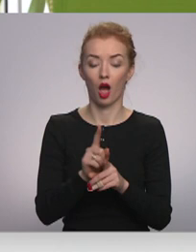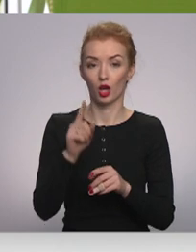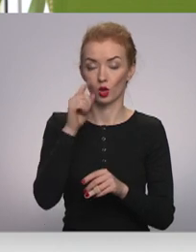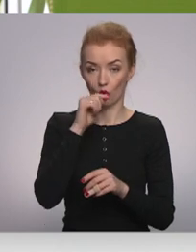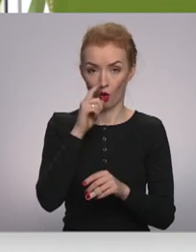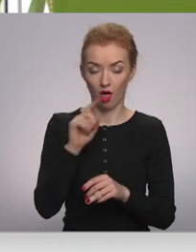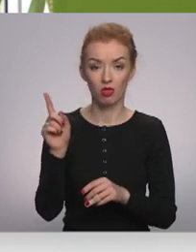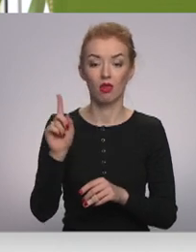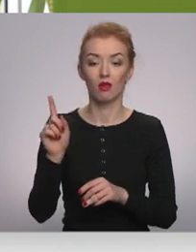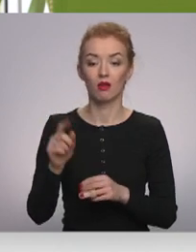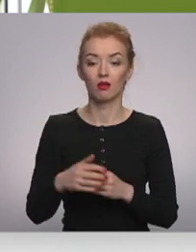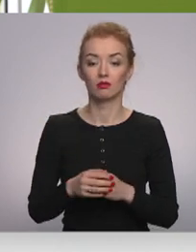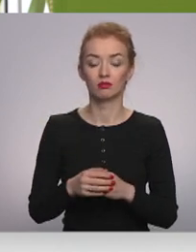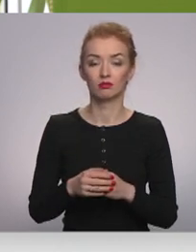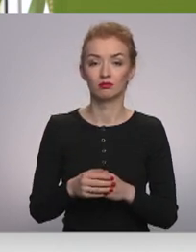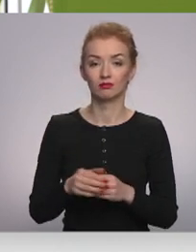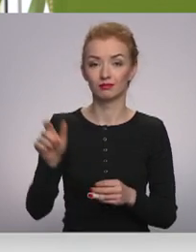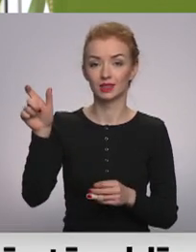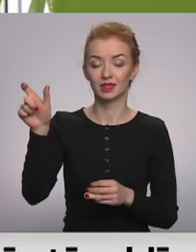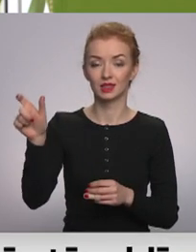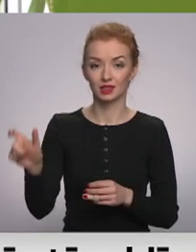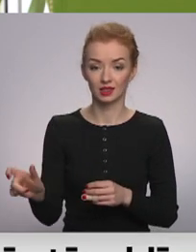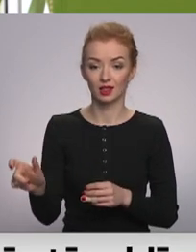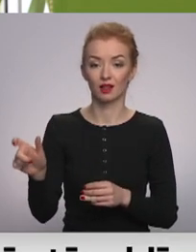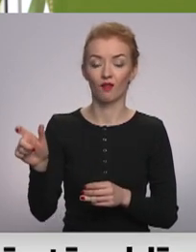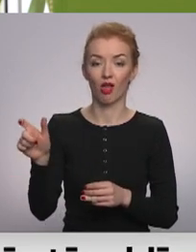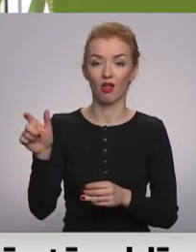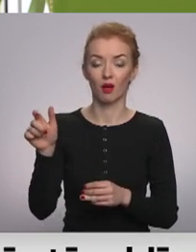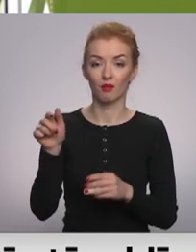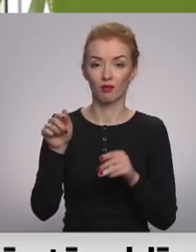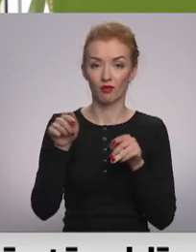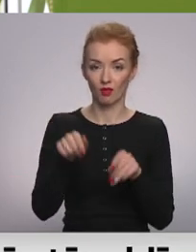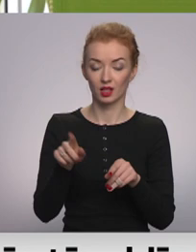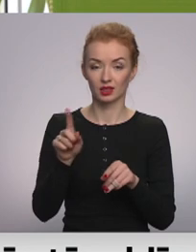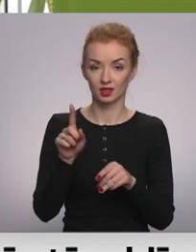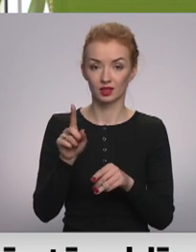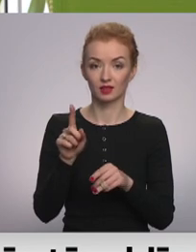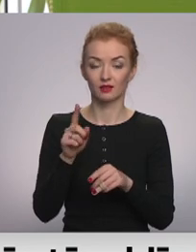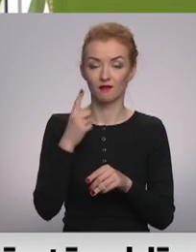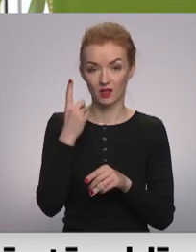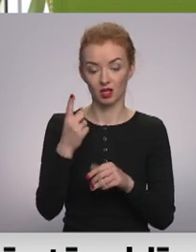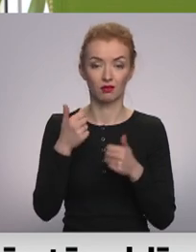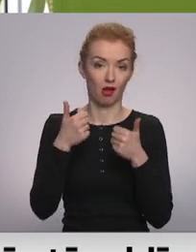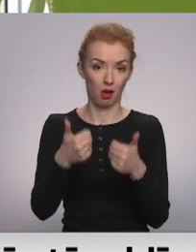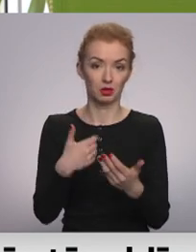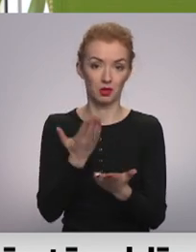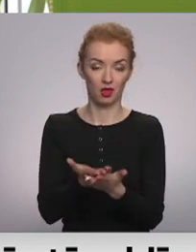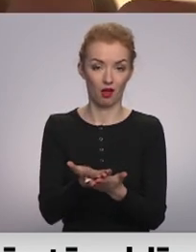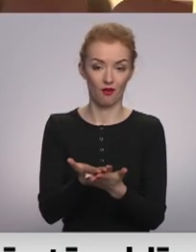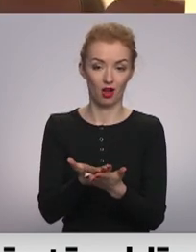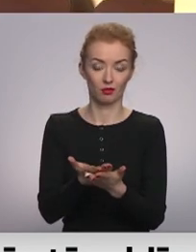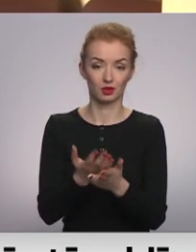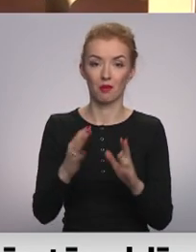Es domāju, tādējādī cilvēkiem tas ir viens labs piedāvājums.